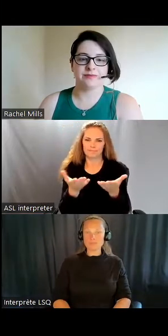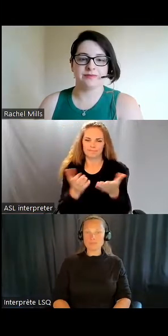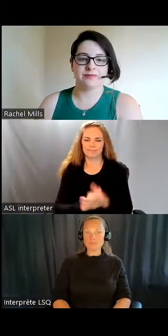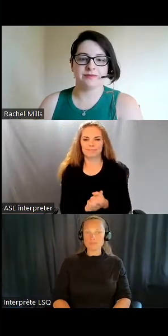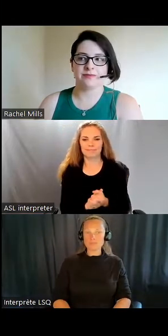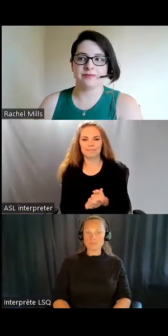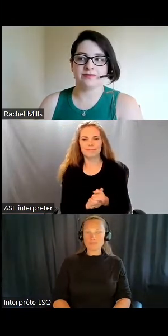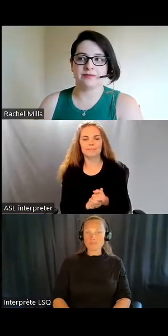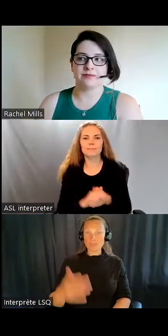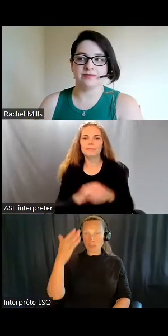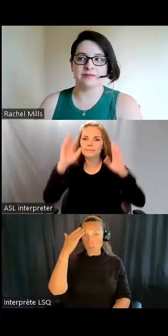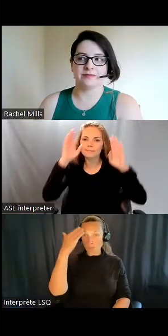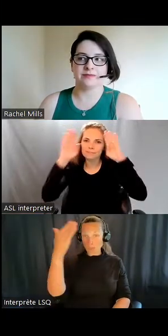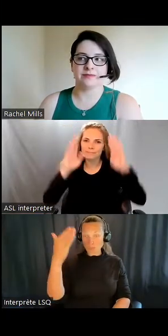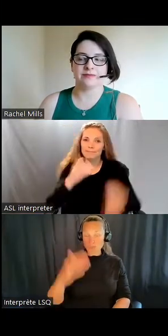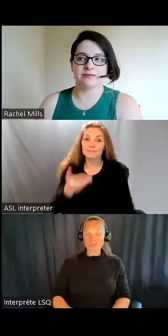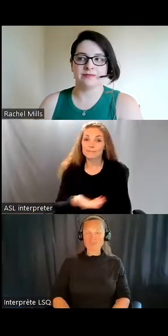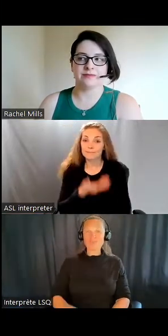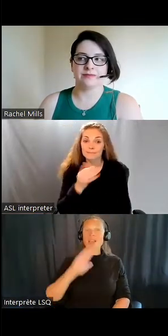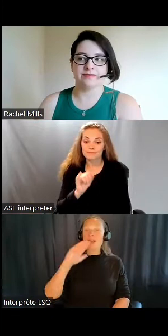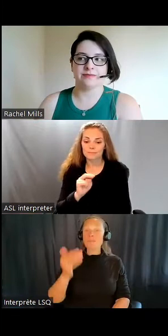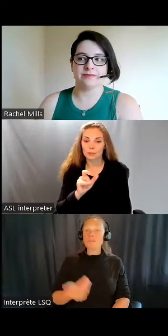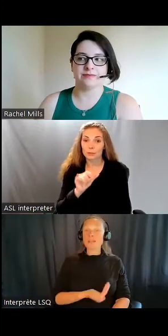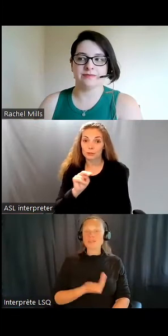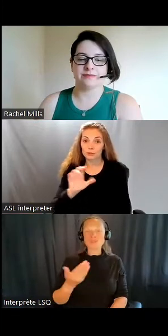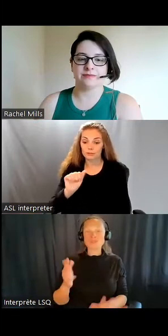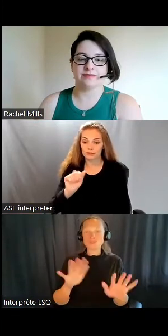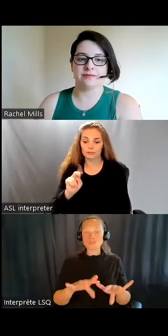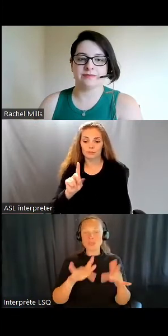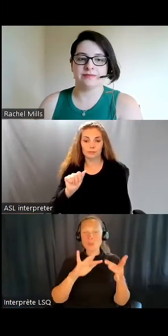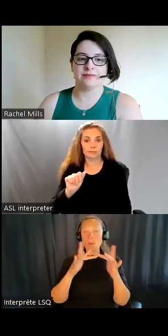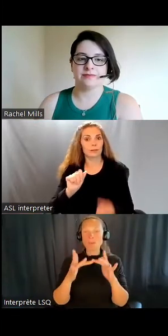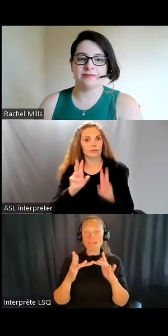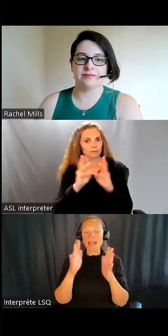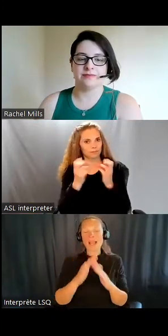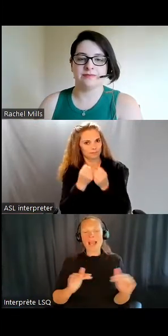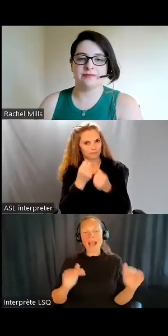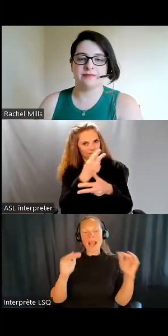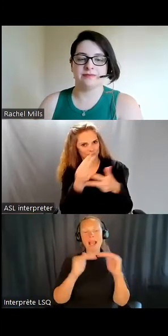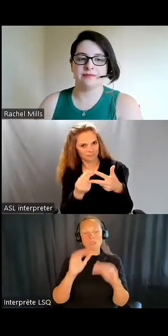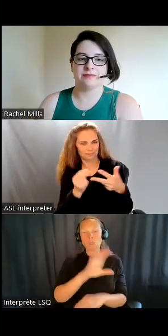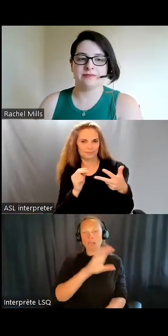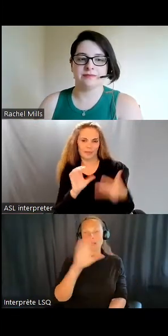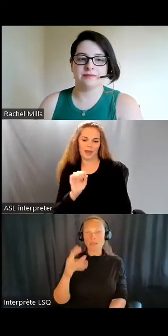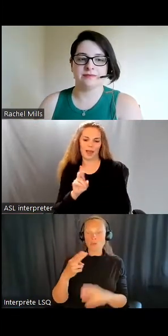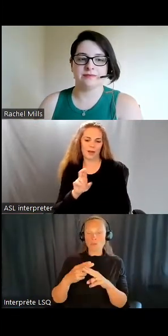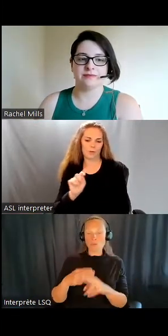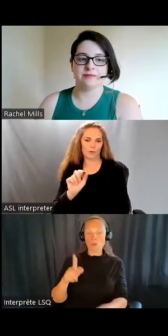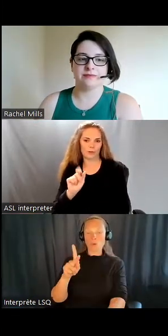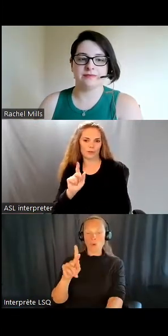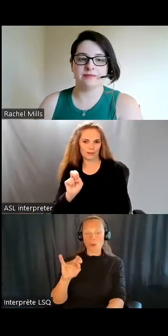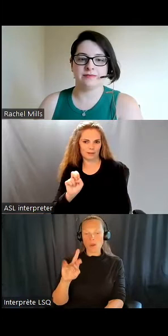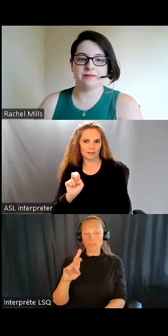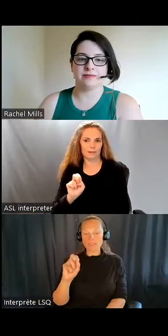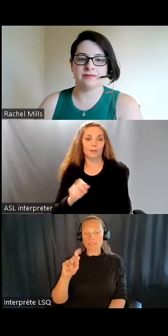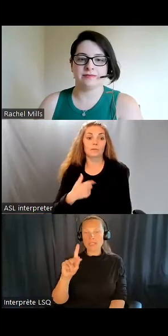Bonjour et bienvenue à la série de webinaires d'Inclusion Canada, notre point de vue. Je suis Christa Carr, je suis la vice-présidente